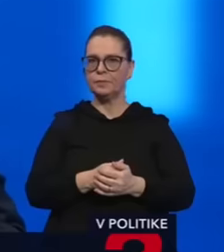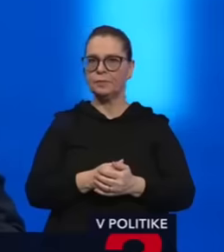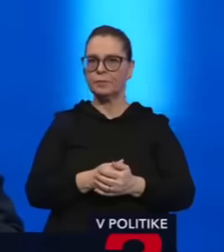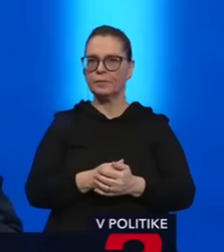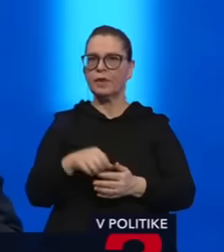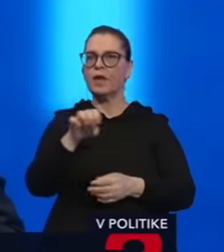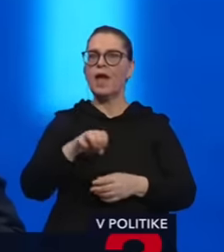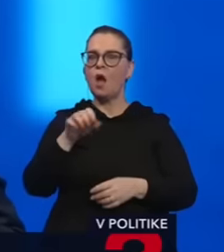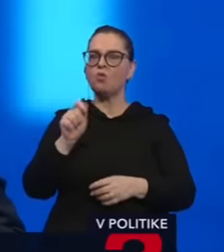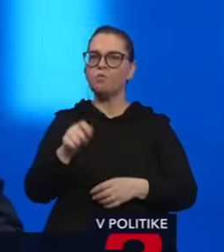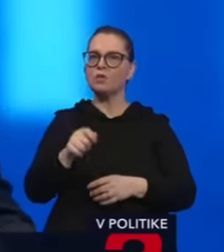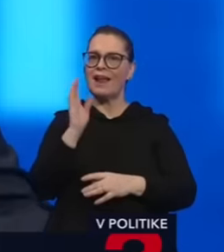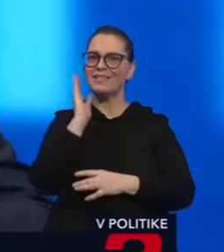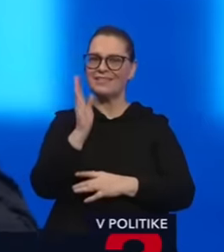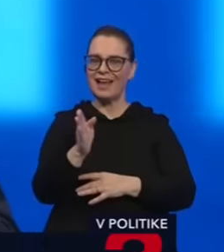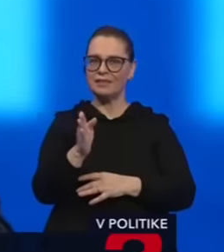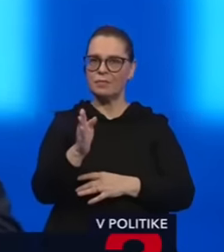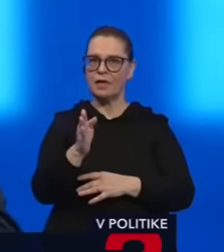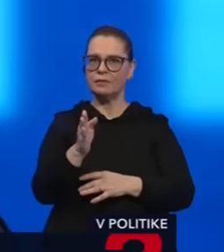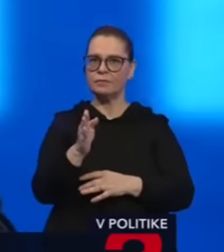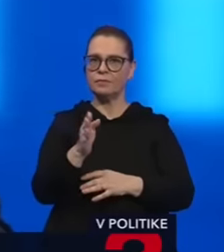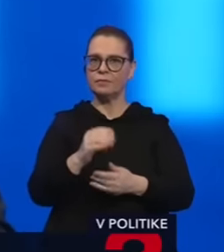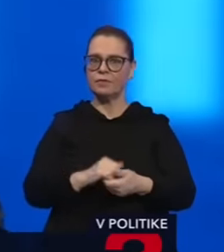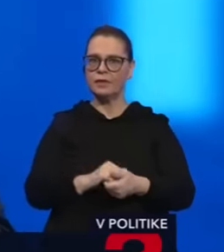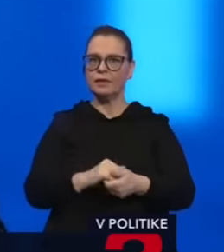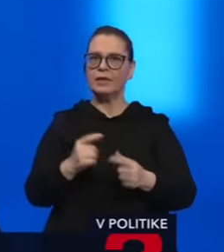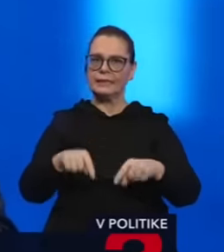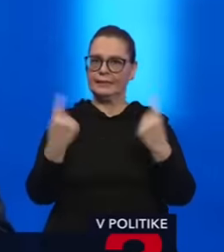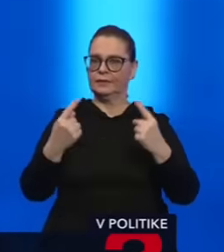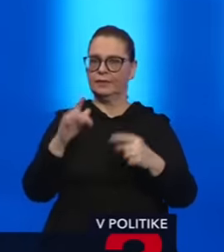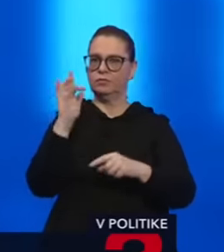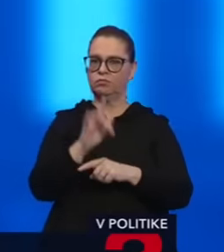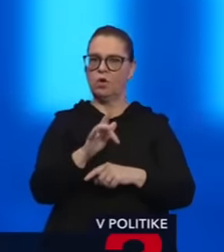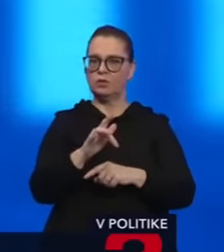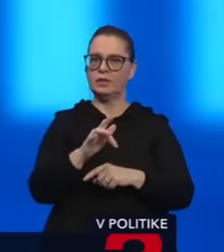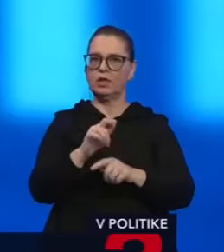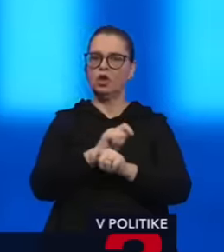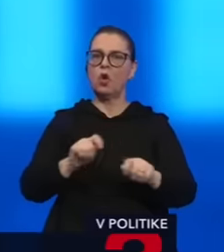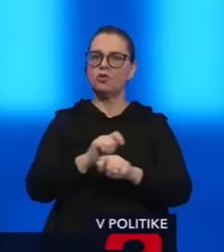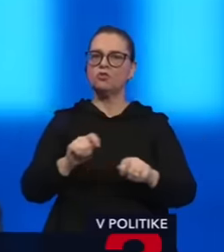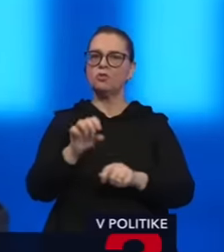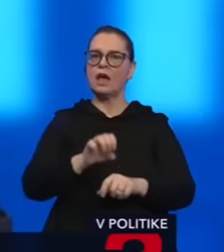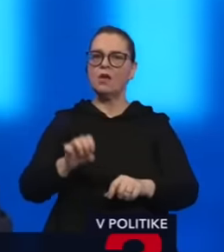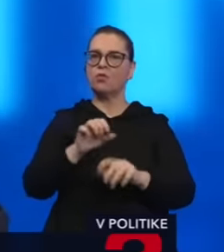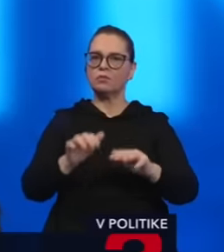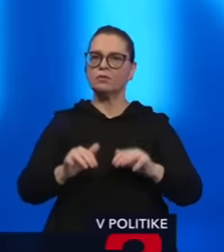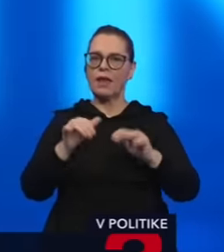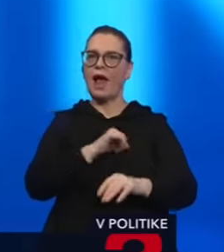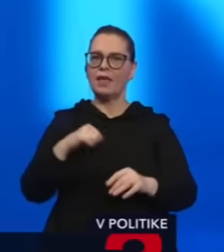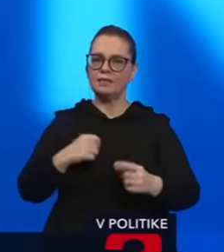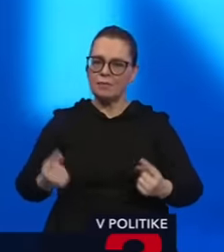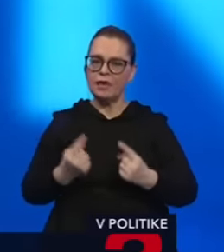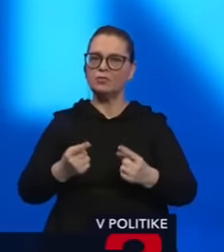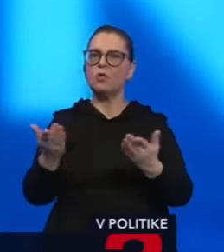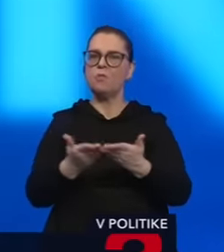že europoslanci za smer sa teda akože ohradzujú proti rezolúcii Európskeho parlamentu, ale sami iniciovali